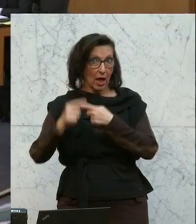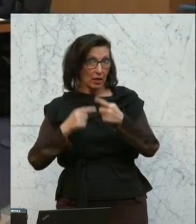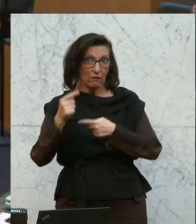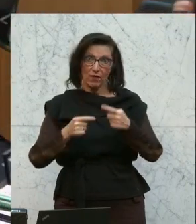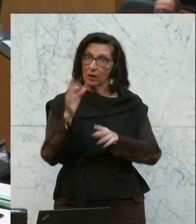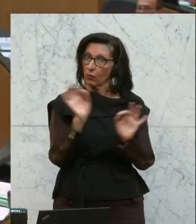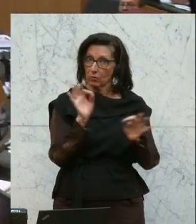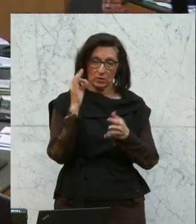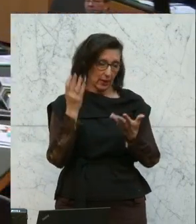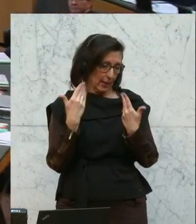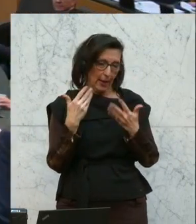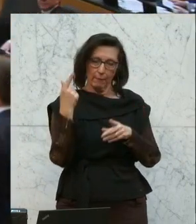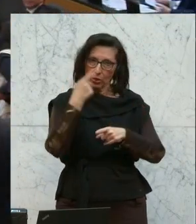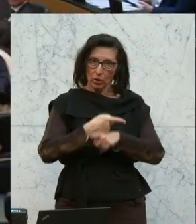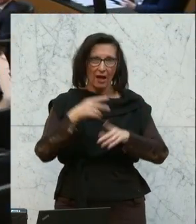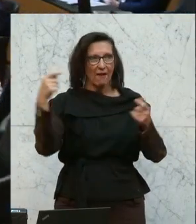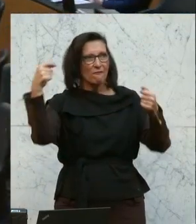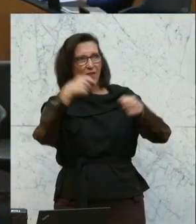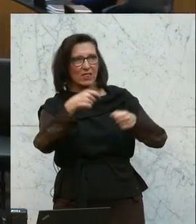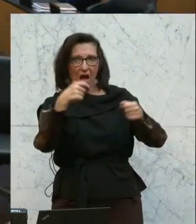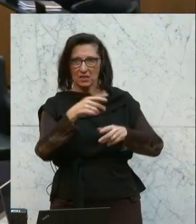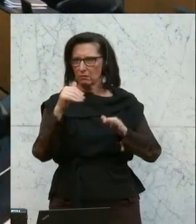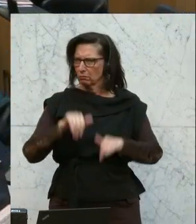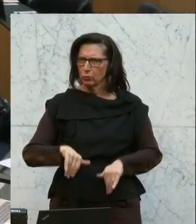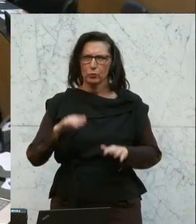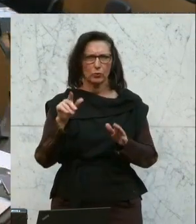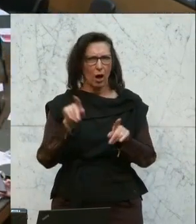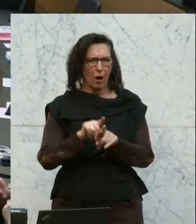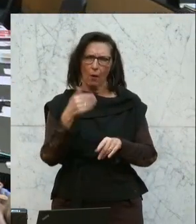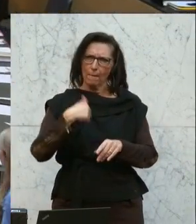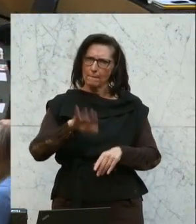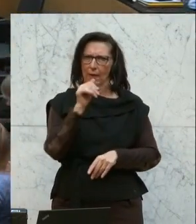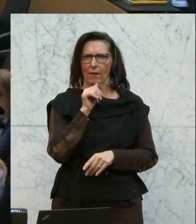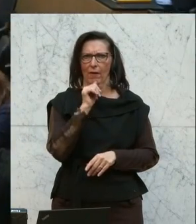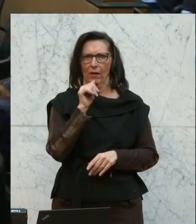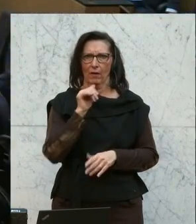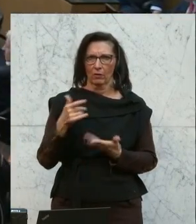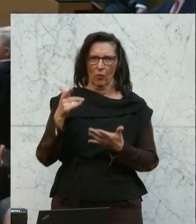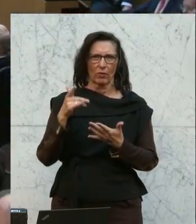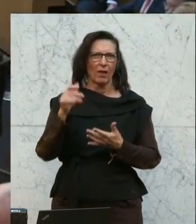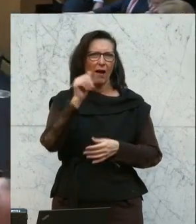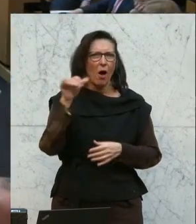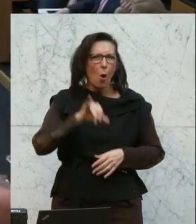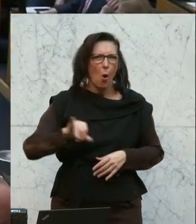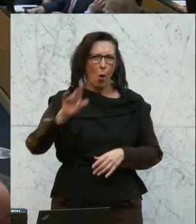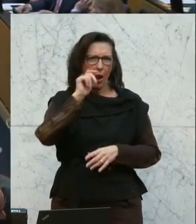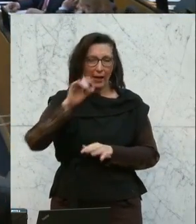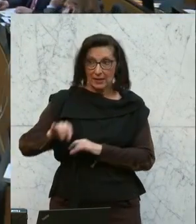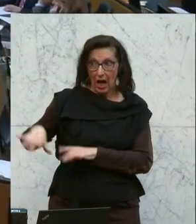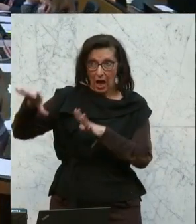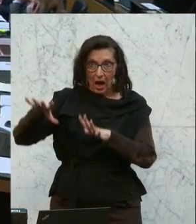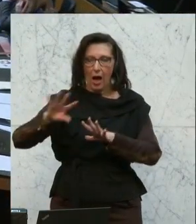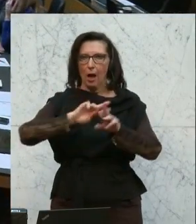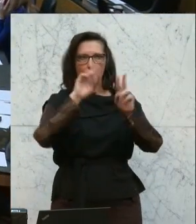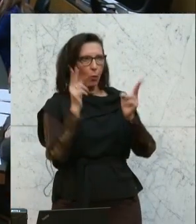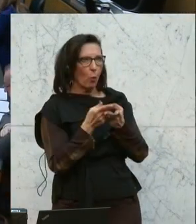müssen unsere Finanzströme grün gestalten. Das heißt, raus aus den fossilen Altlasten rein mit Investitionen in umwelt und